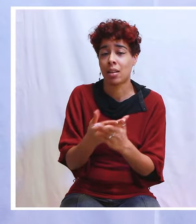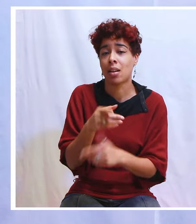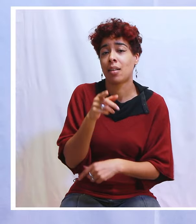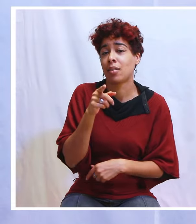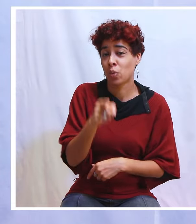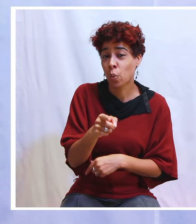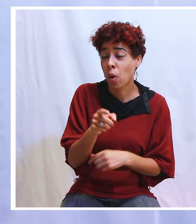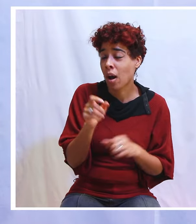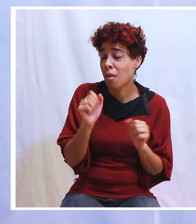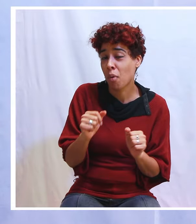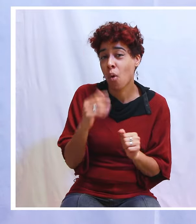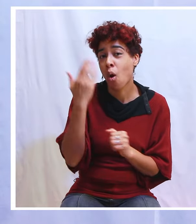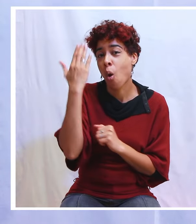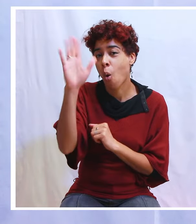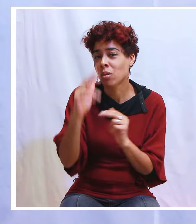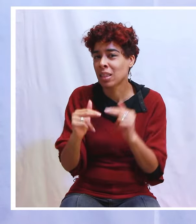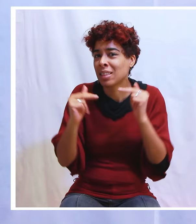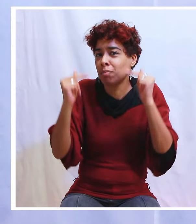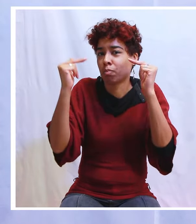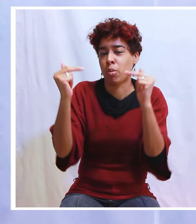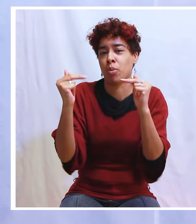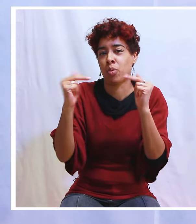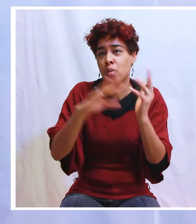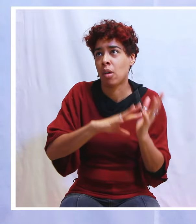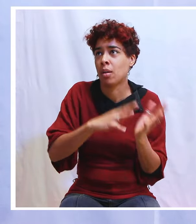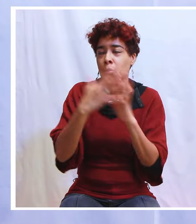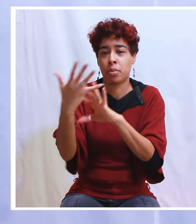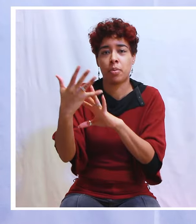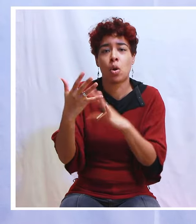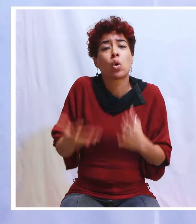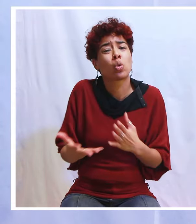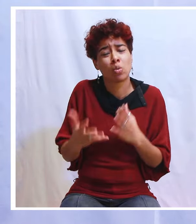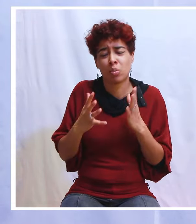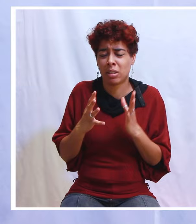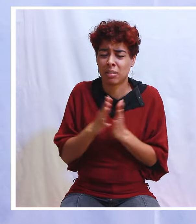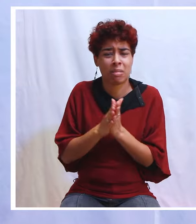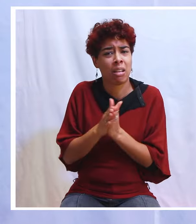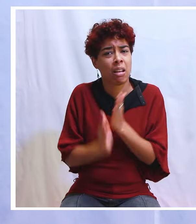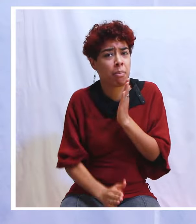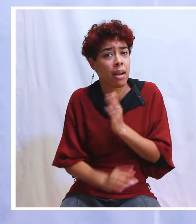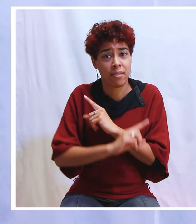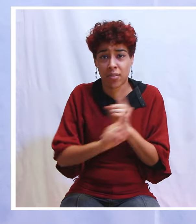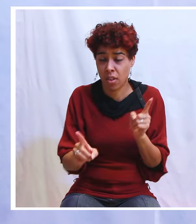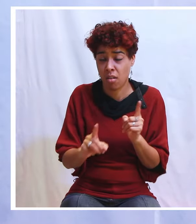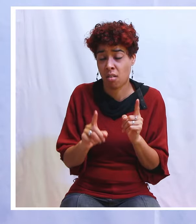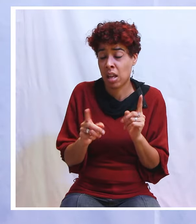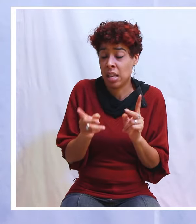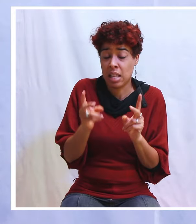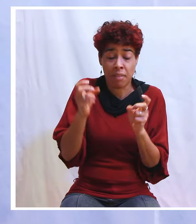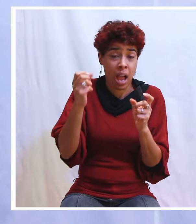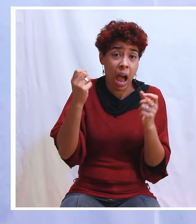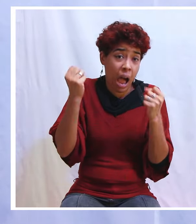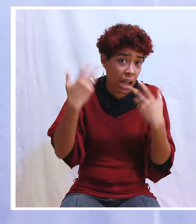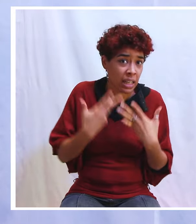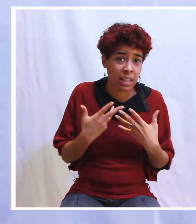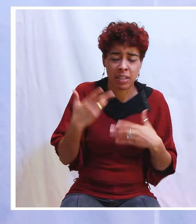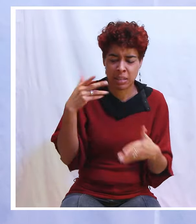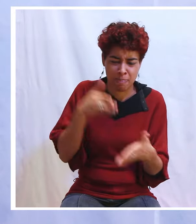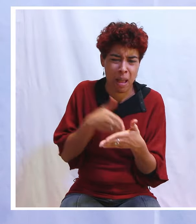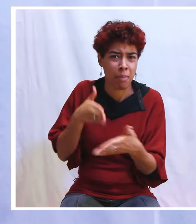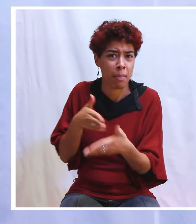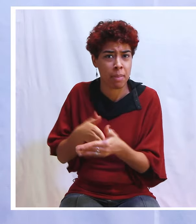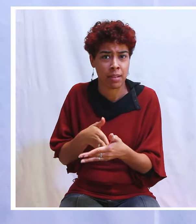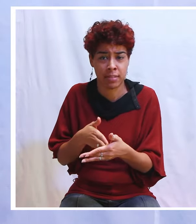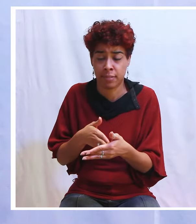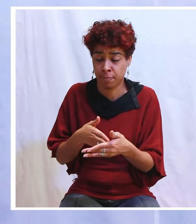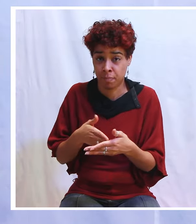accéder à d'autres niveaux avec Dieu. Donc aujourd'hui, ne sois pas découragé parce que tu prends des coups. Au contraire, avance. Parce